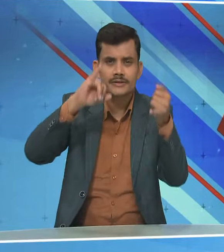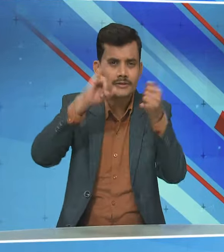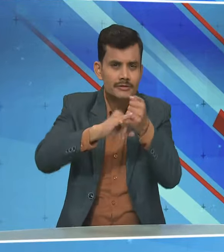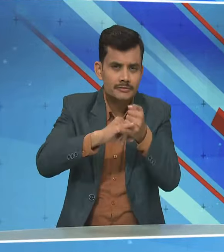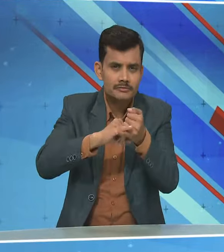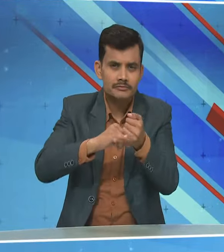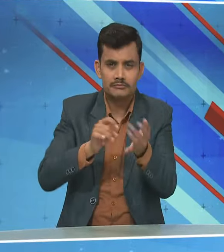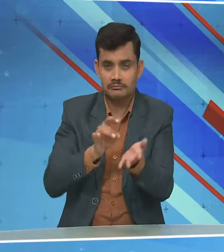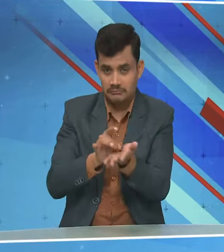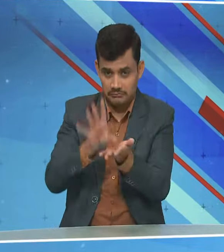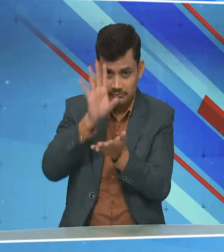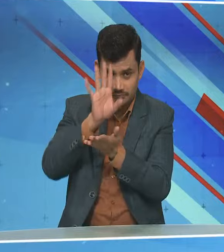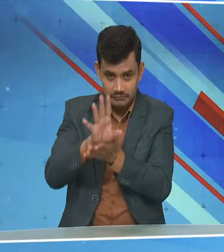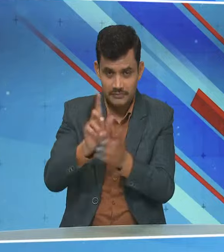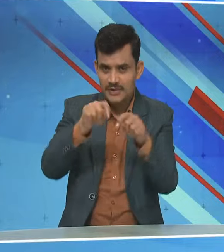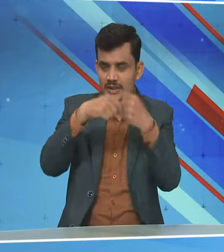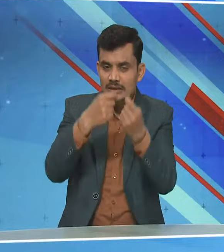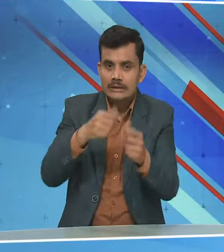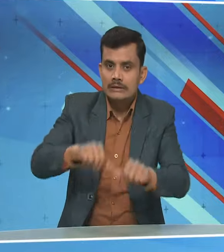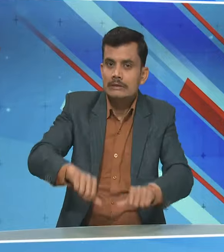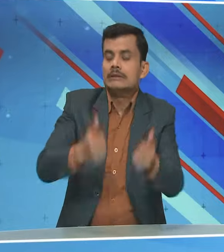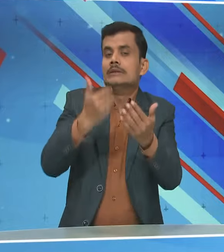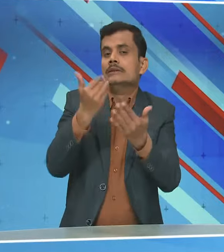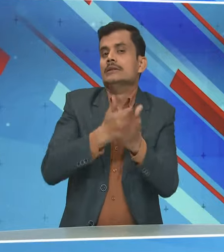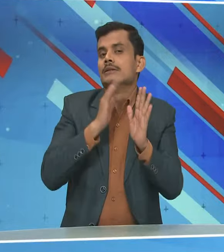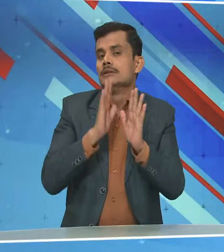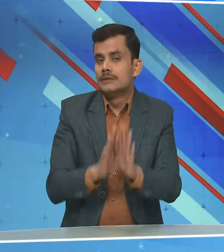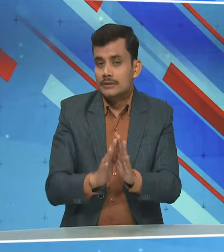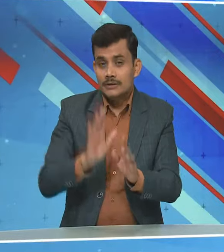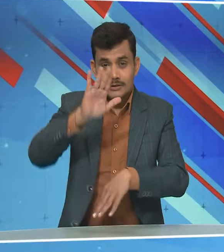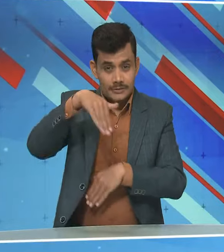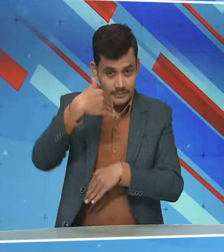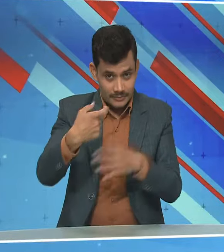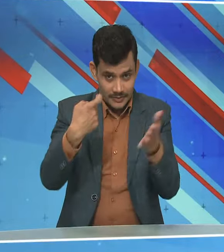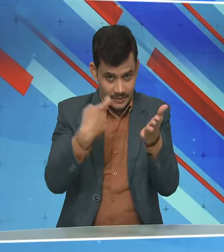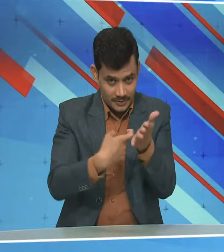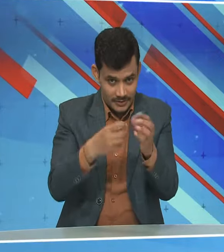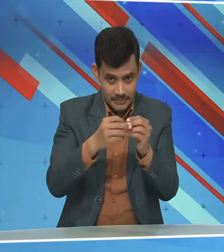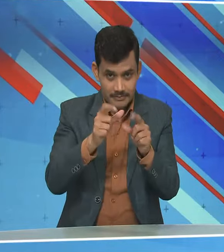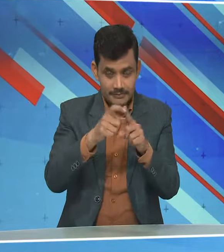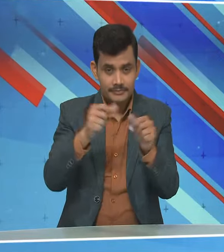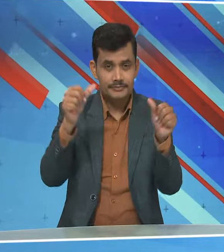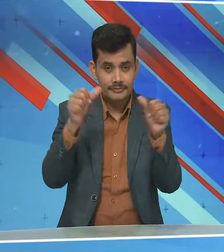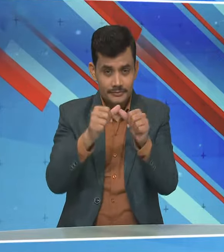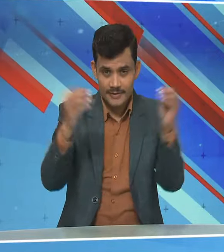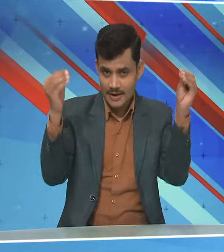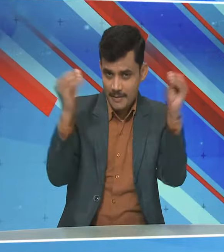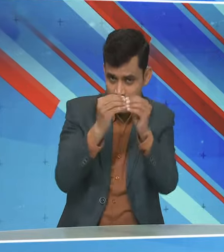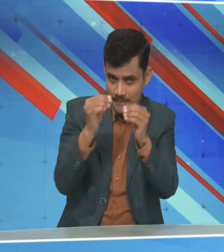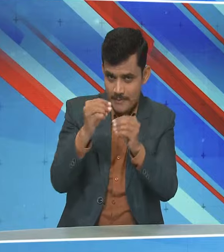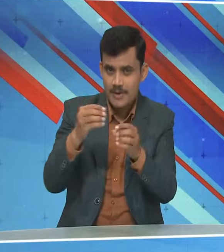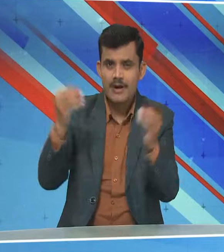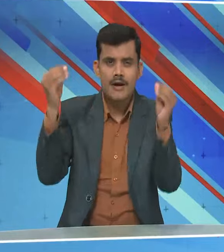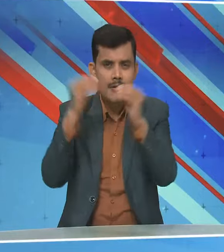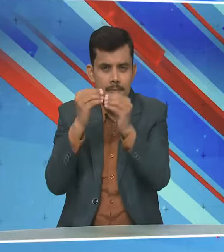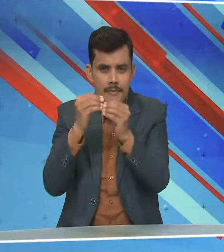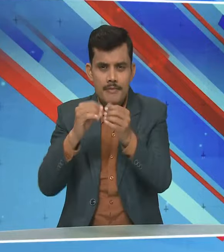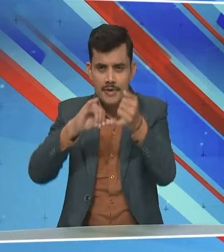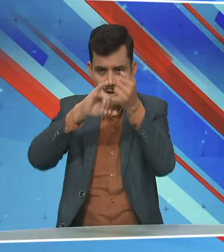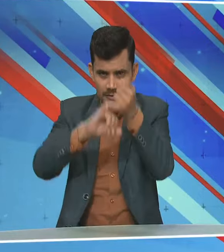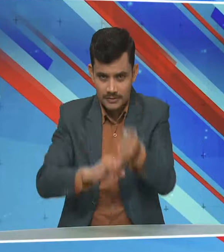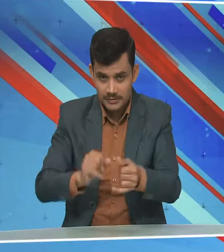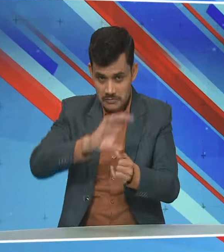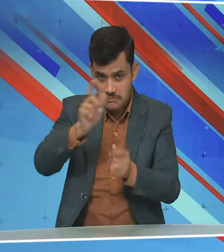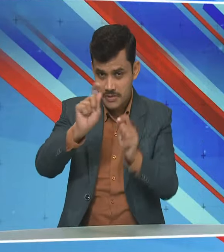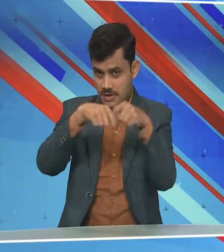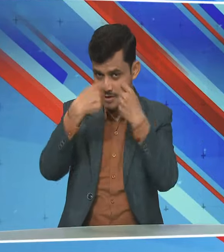ठाकुर ने आउट करके टीम को बड़ी सफलता दिलाई इसके बाद रबादा और बरगर को आउट करके बुम्रा ने अफरीका की पारी